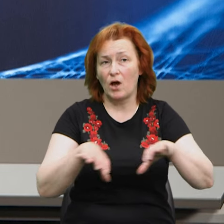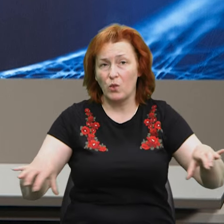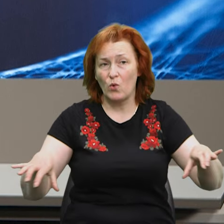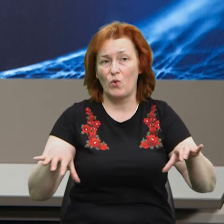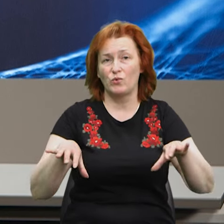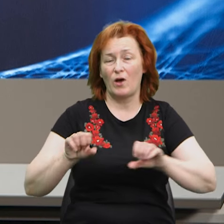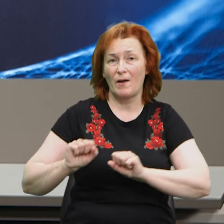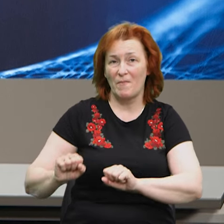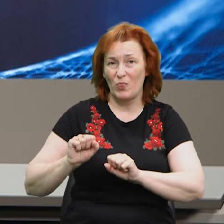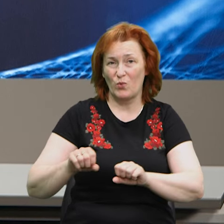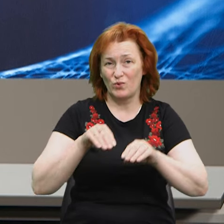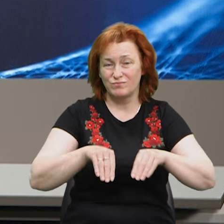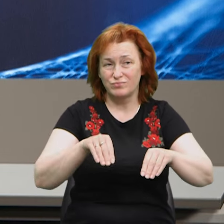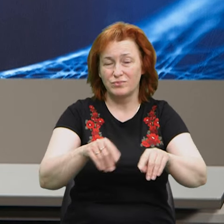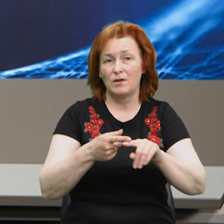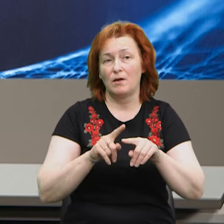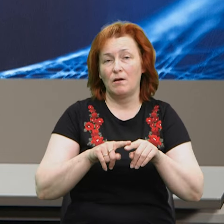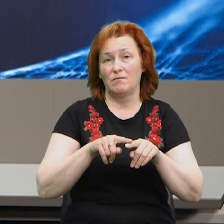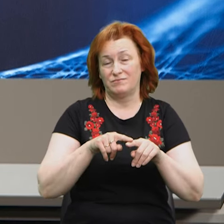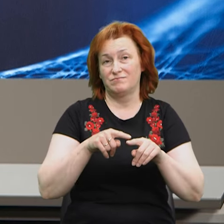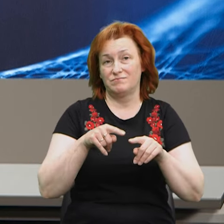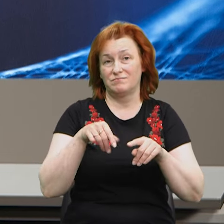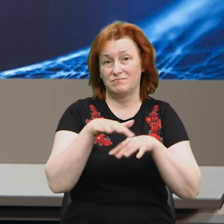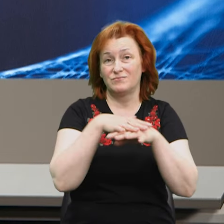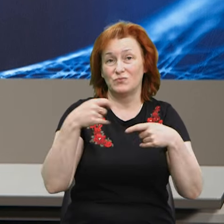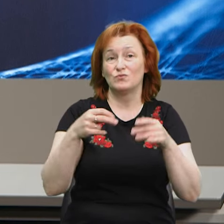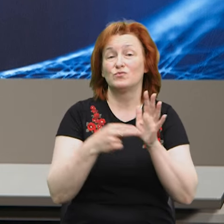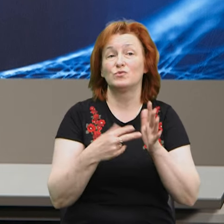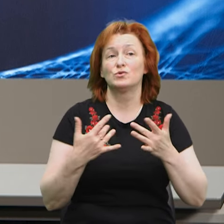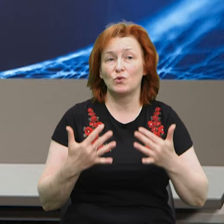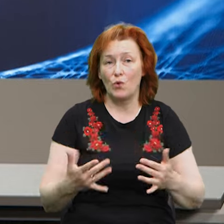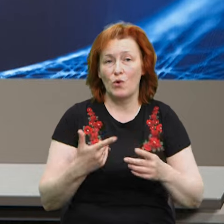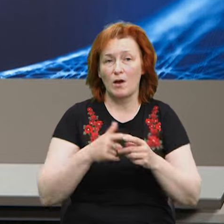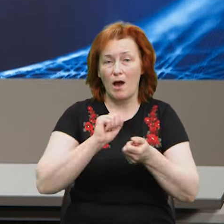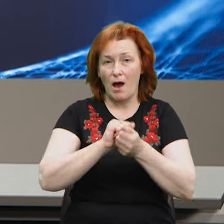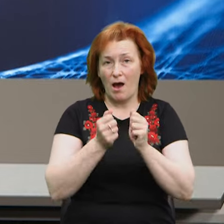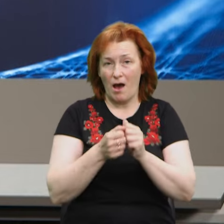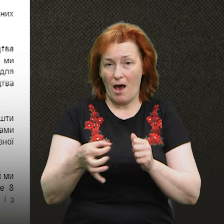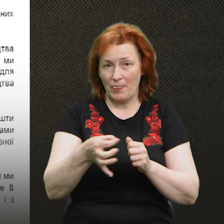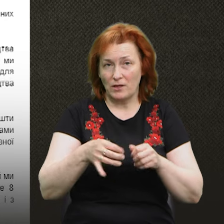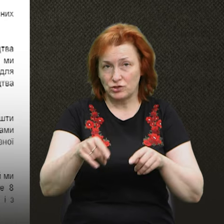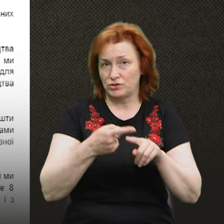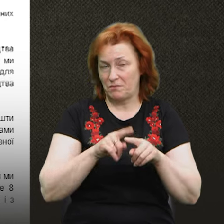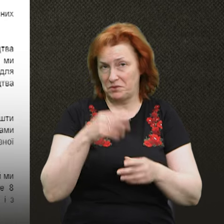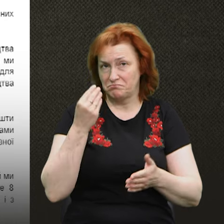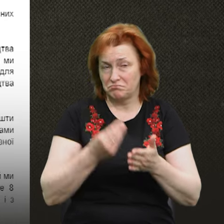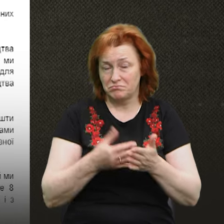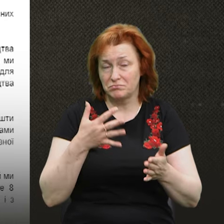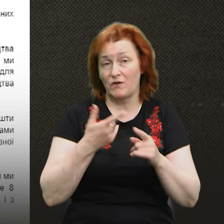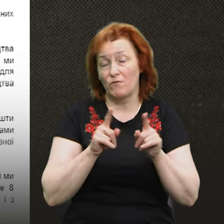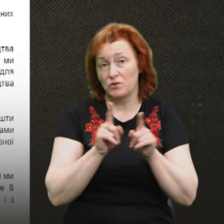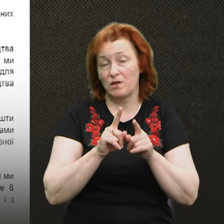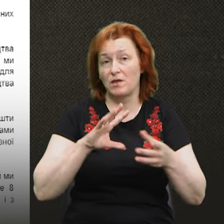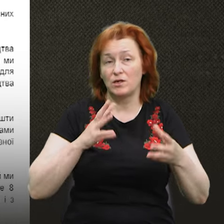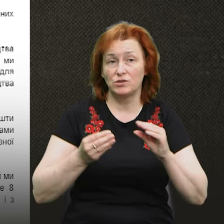фортифікації на Чернігівщині в рамках ринкових, а на щебінь – одна з найвищих серед проаналізованих областей. Такі результати